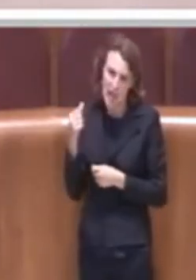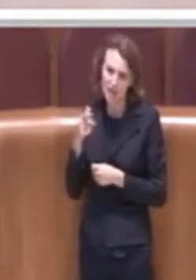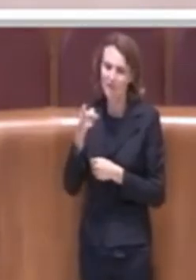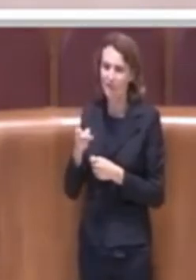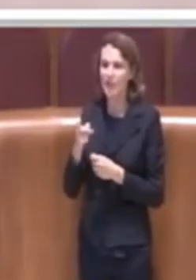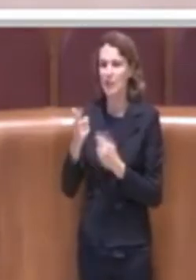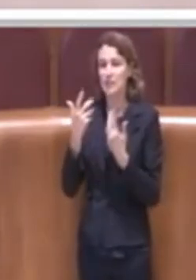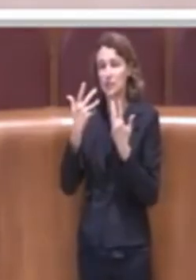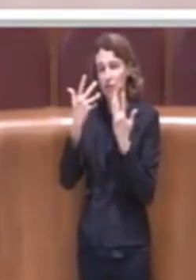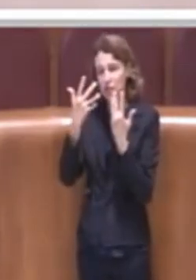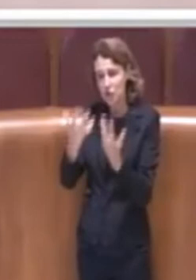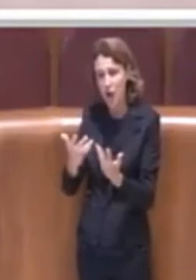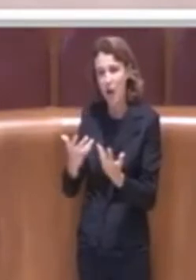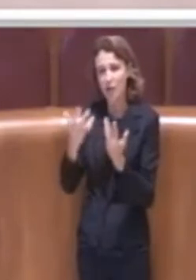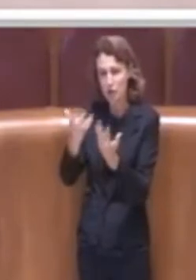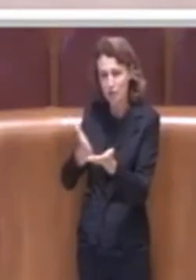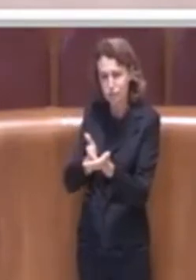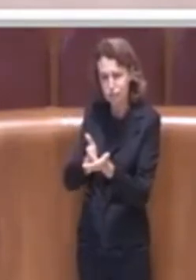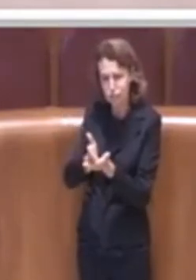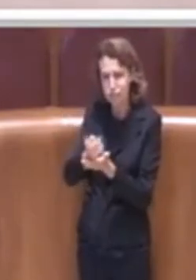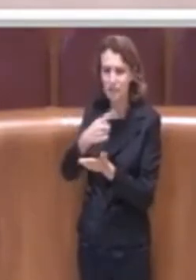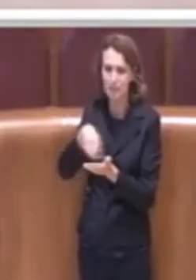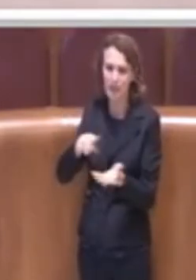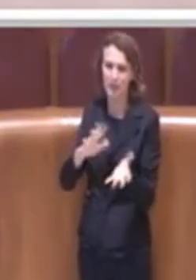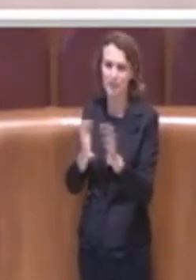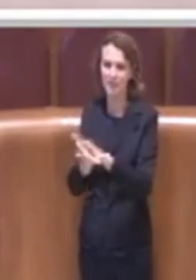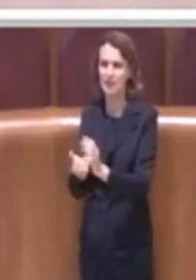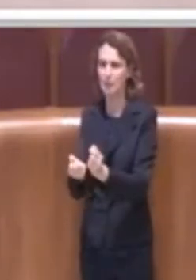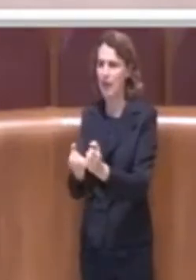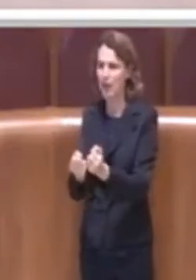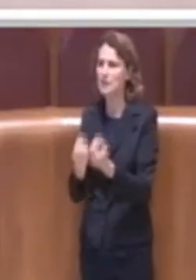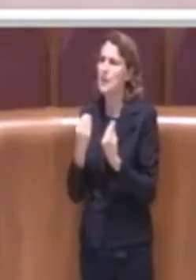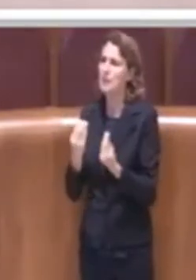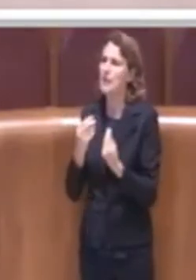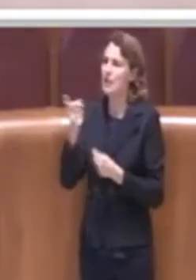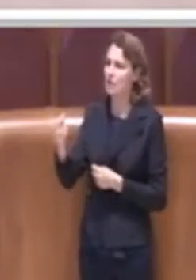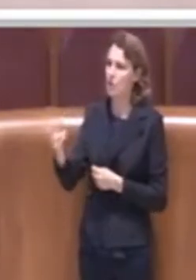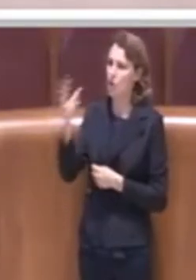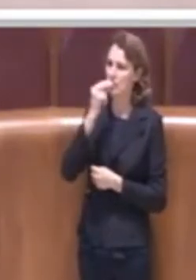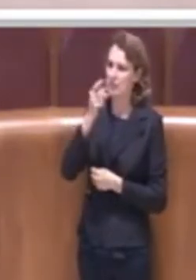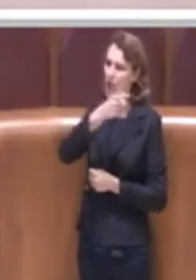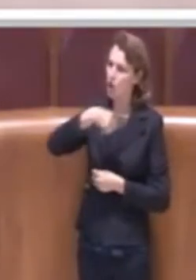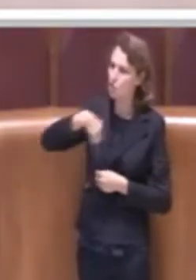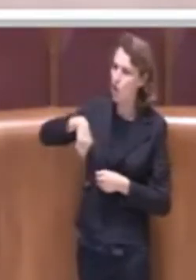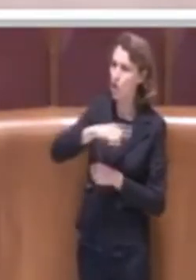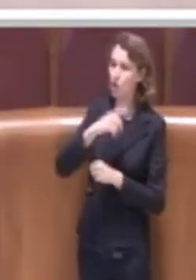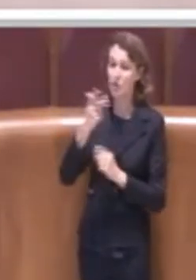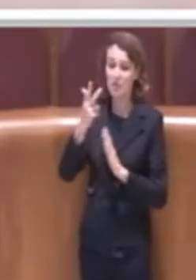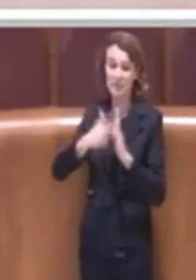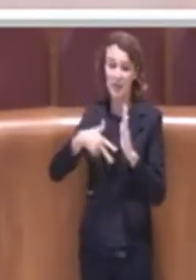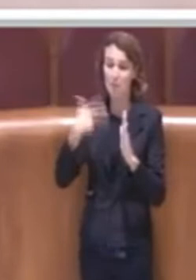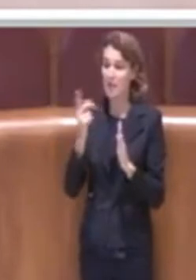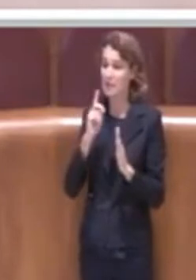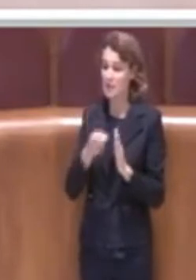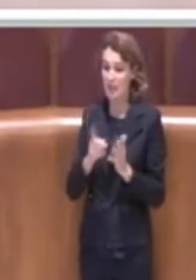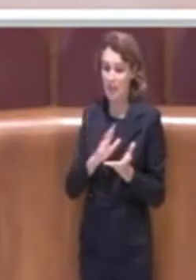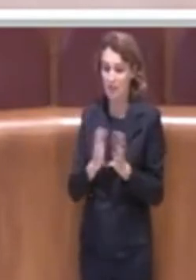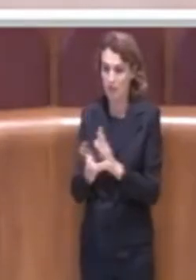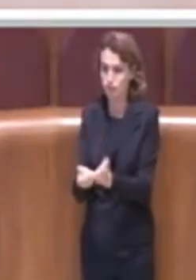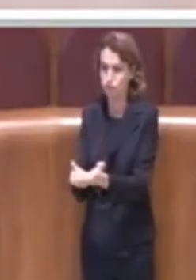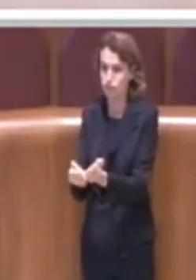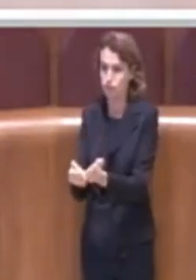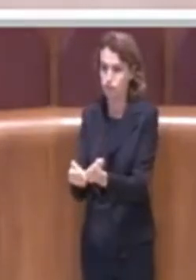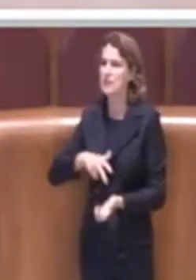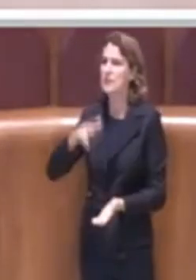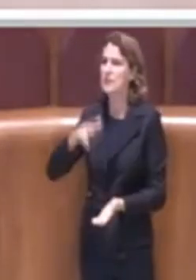attuarla e allora perché ci dite a noi che nell'arco di tre mesi dovremmo attuare la delibera che abbiamo appena approvato